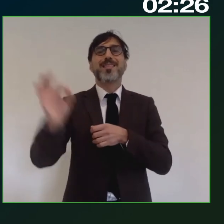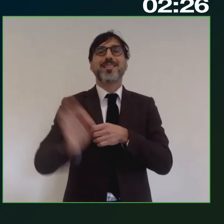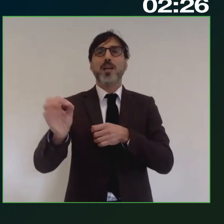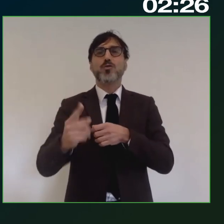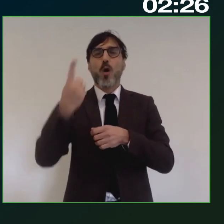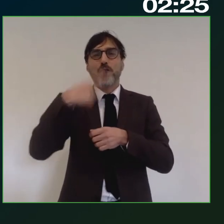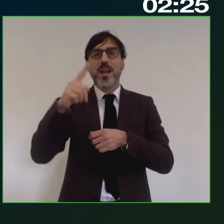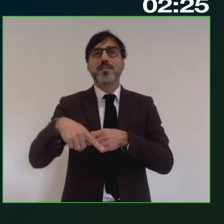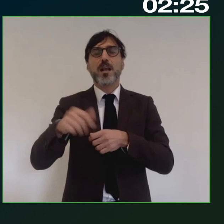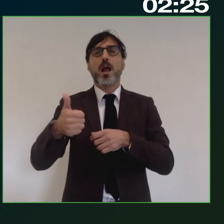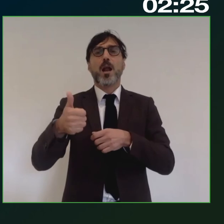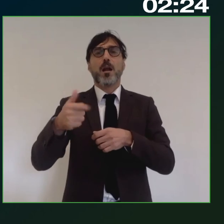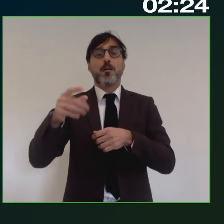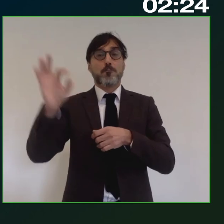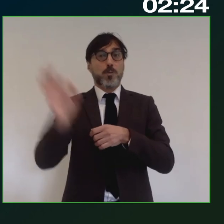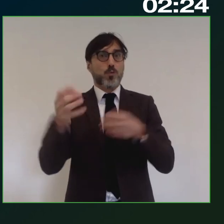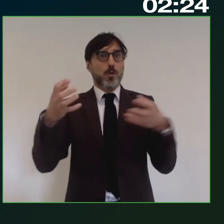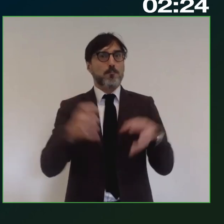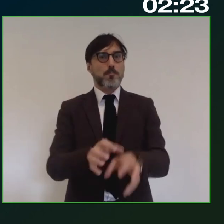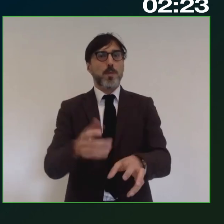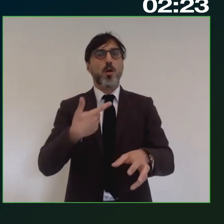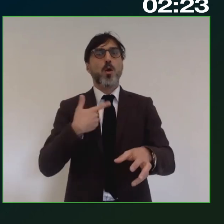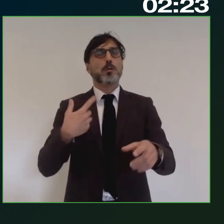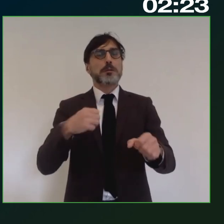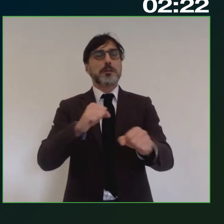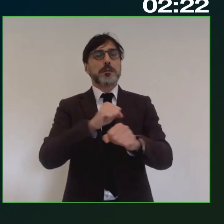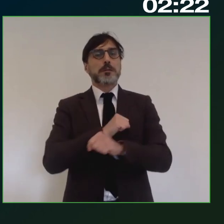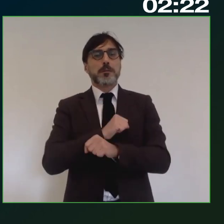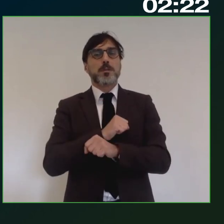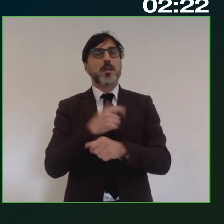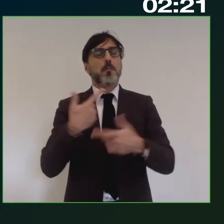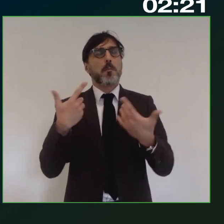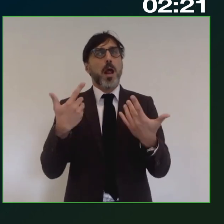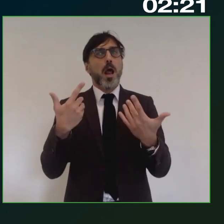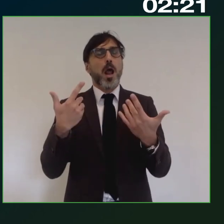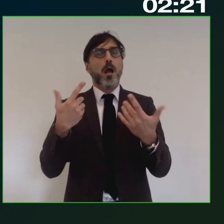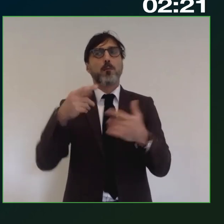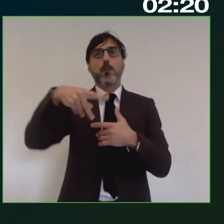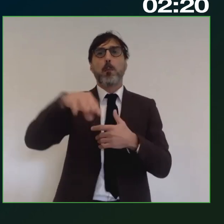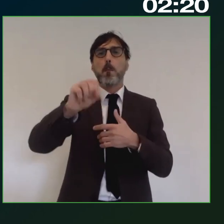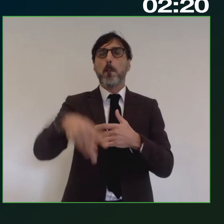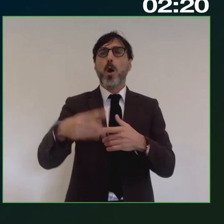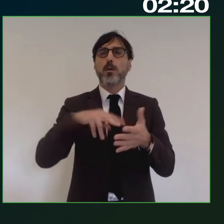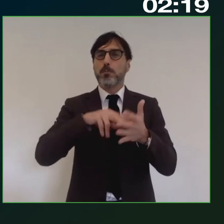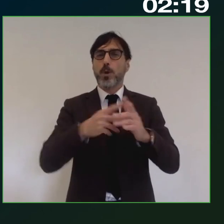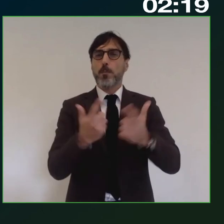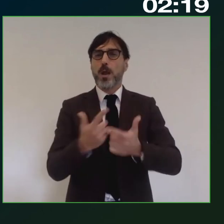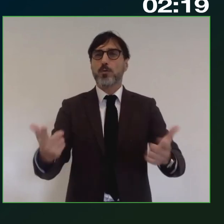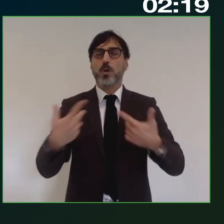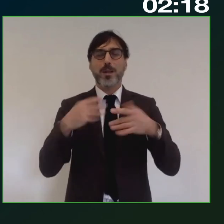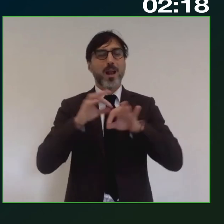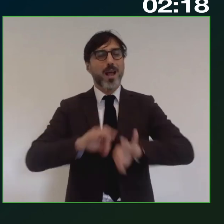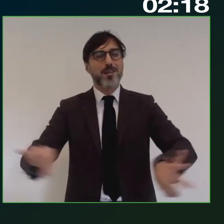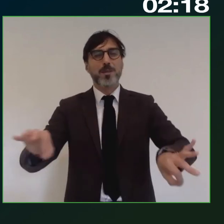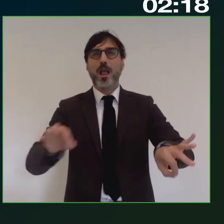100% e comunque non mi sembra che il PON avrà dei problemi di rispettare